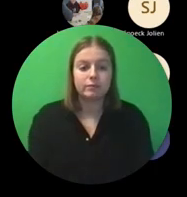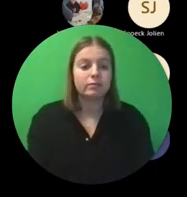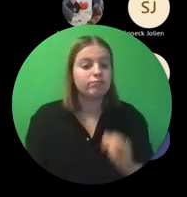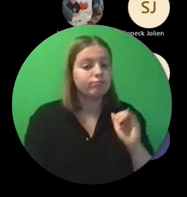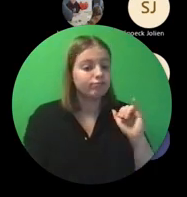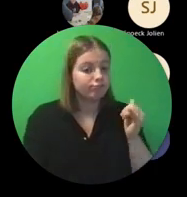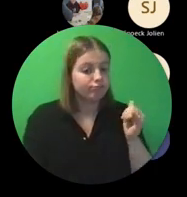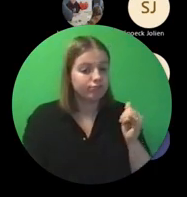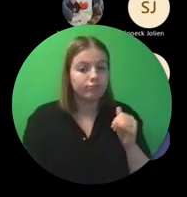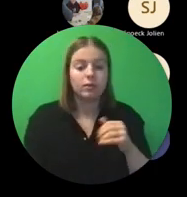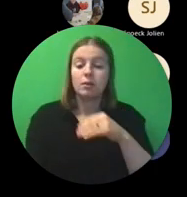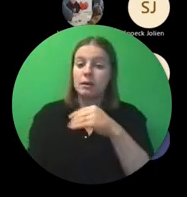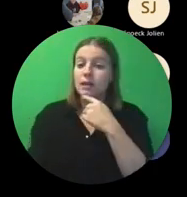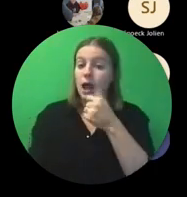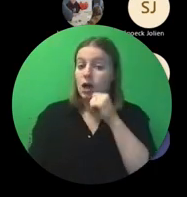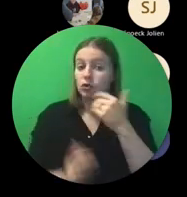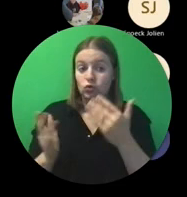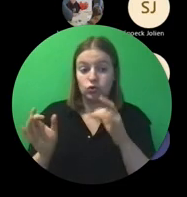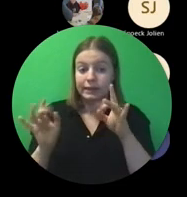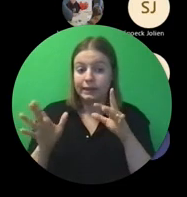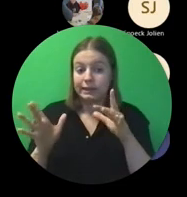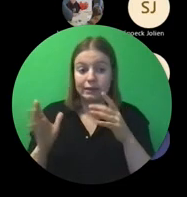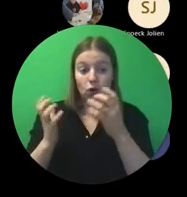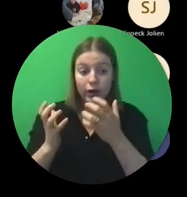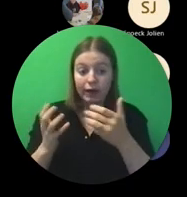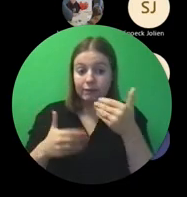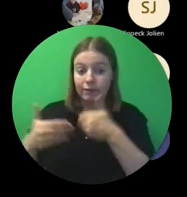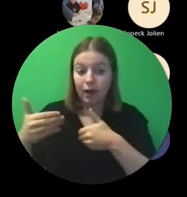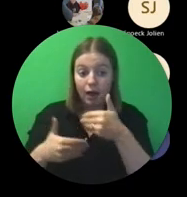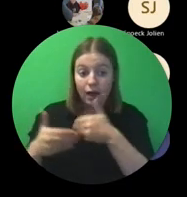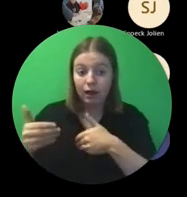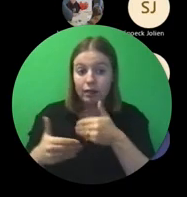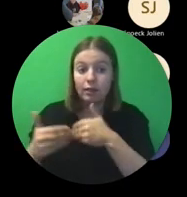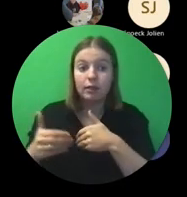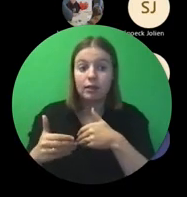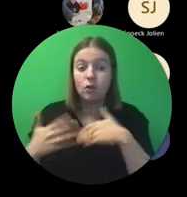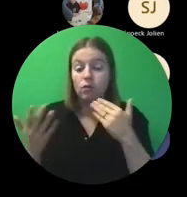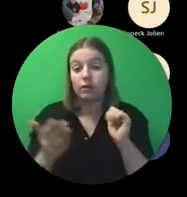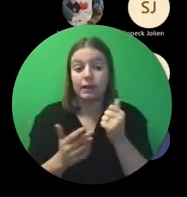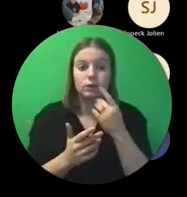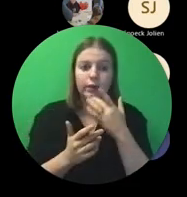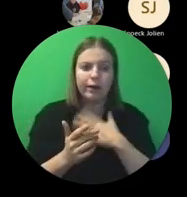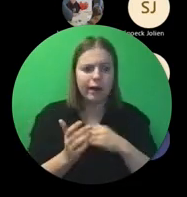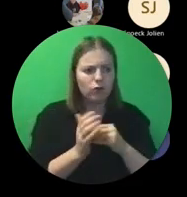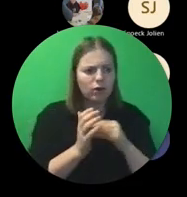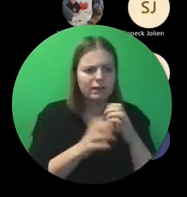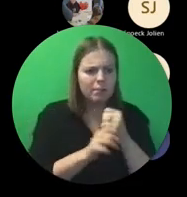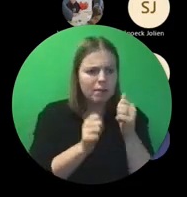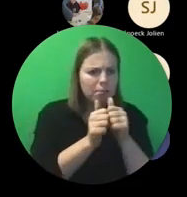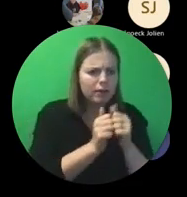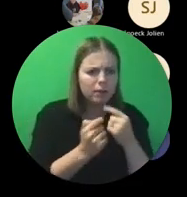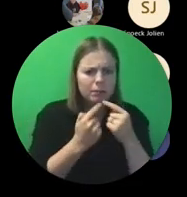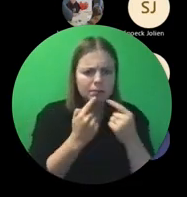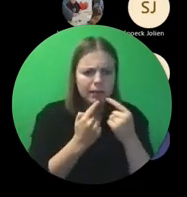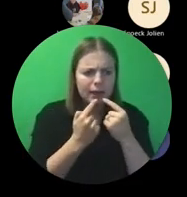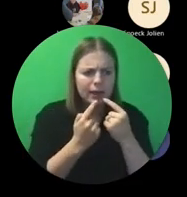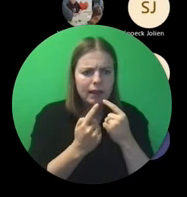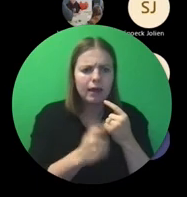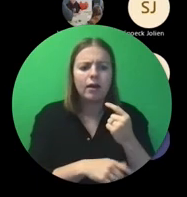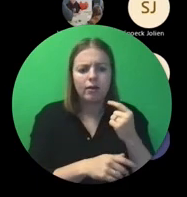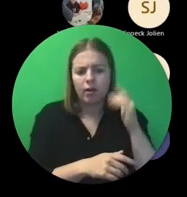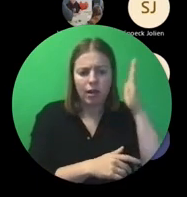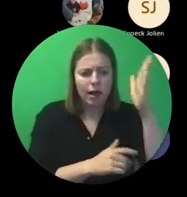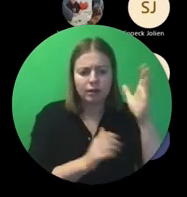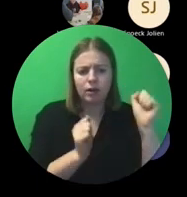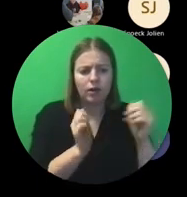Dus als de vragen nu niet onmiddellijk concreet worden of je wil eerst nog een aantal zaken met je partners aftutsen, dan kan je uiteraard vragen